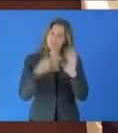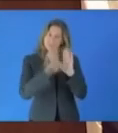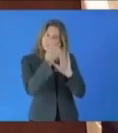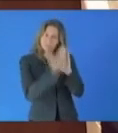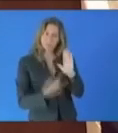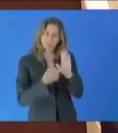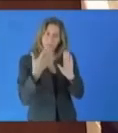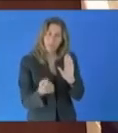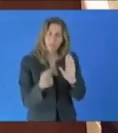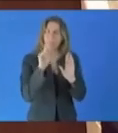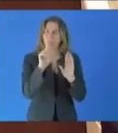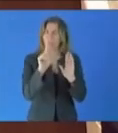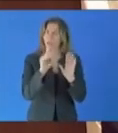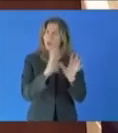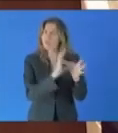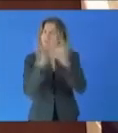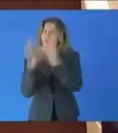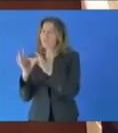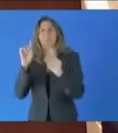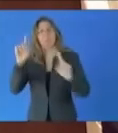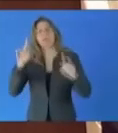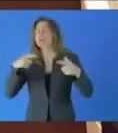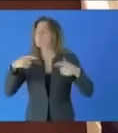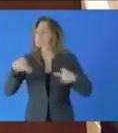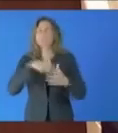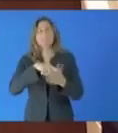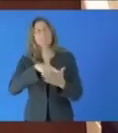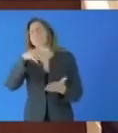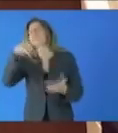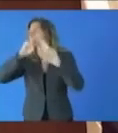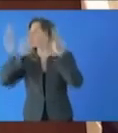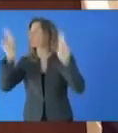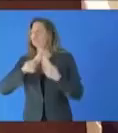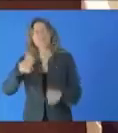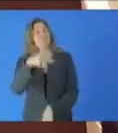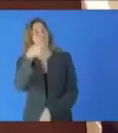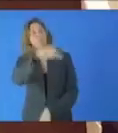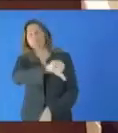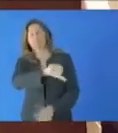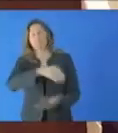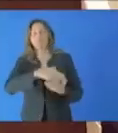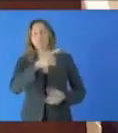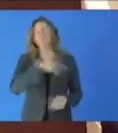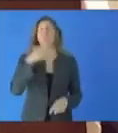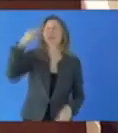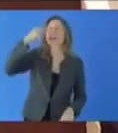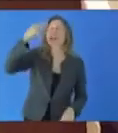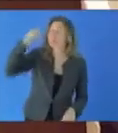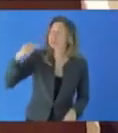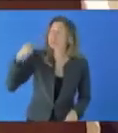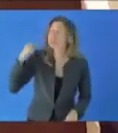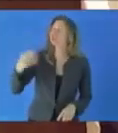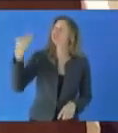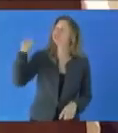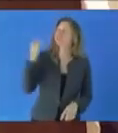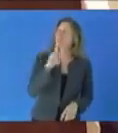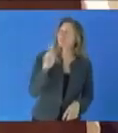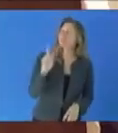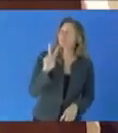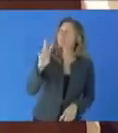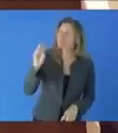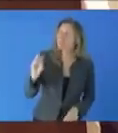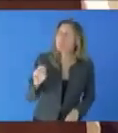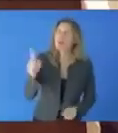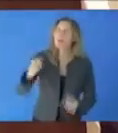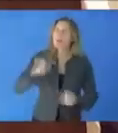autogouvernance. Cette question est d'actualité parce que c'est justement dans la négation de ces droits internationalement reconnus que l